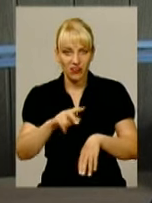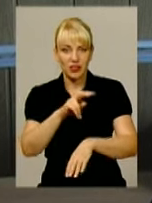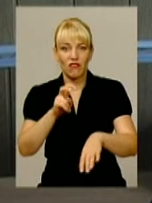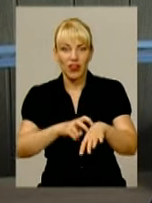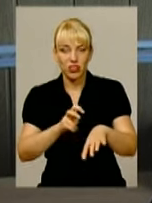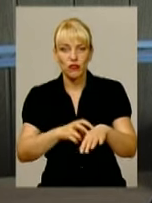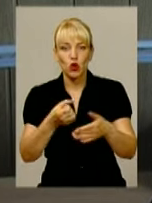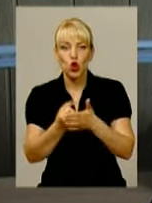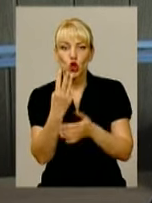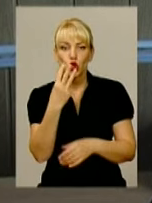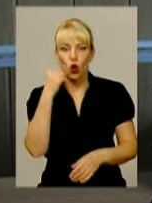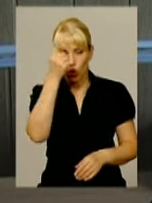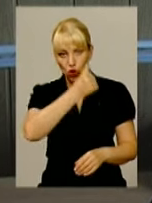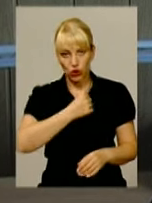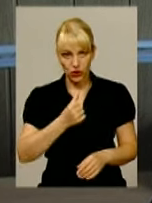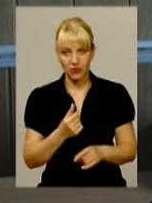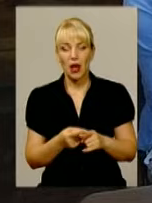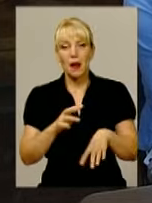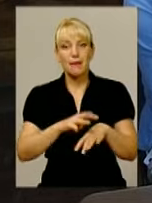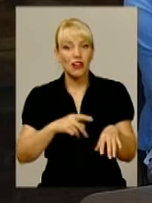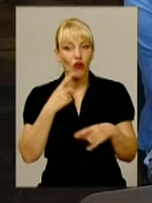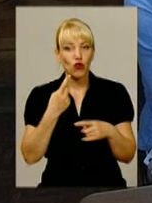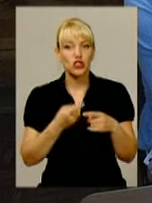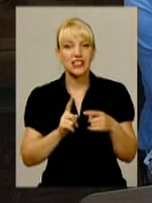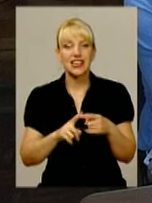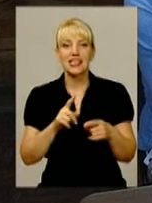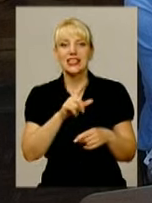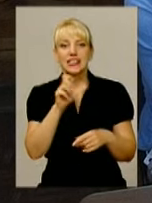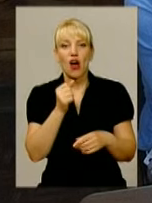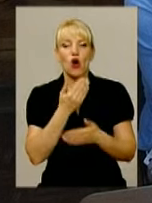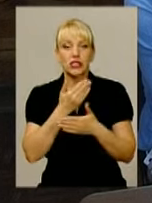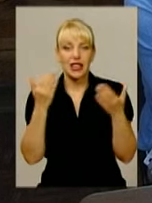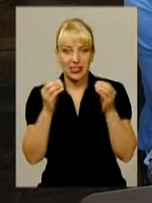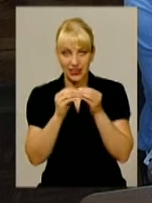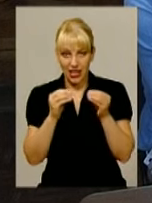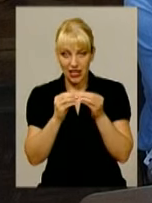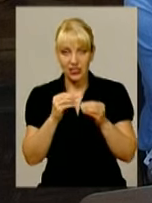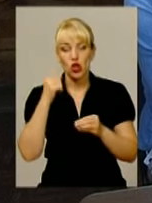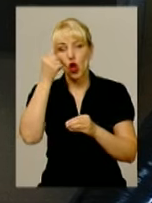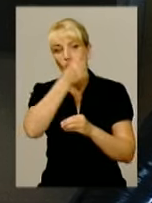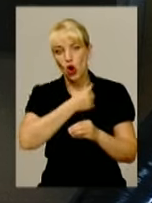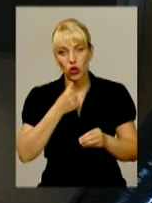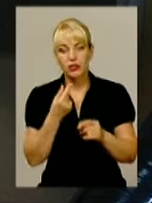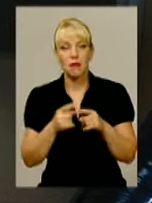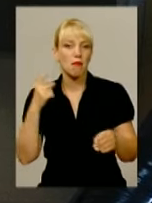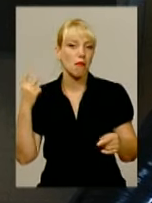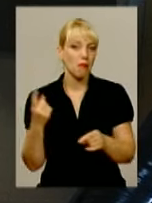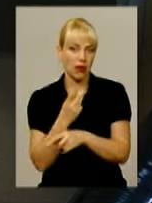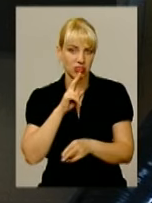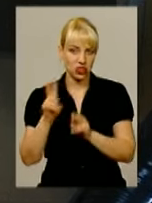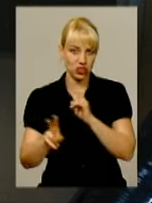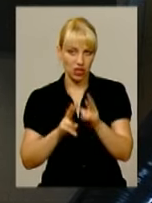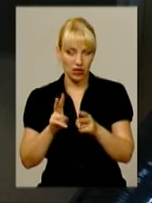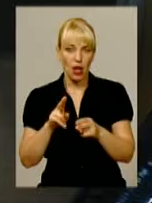кажуть, що за останніх 10 років це перше повідомлення від громадян про вчинення правопорушень працівниками пологового відділення Дражнянської